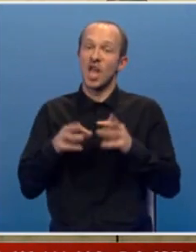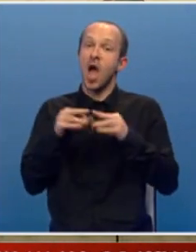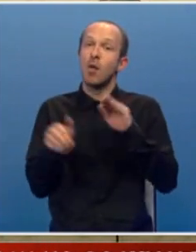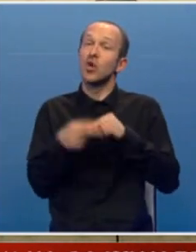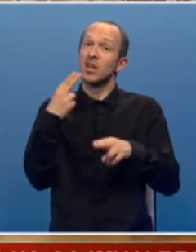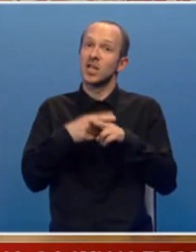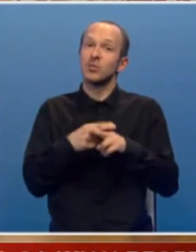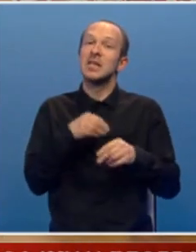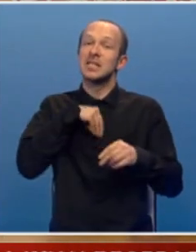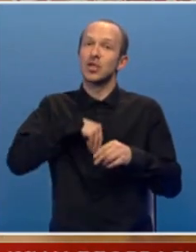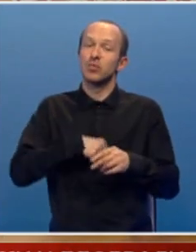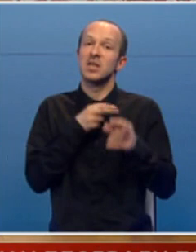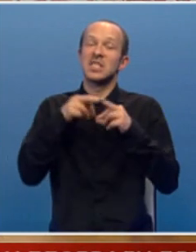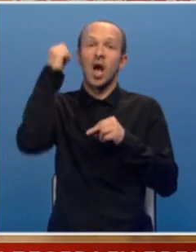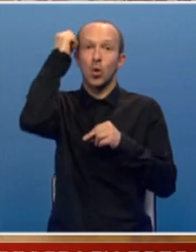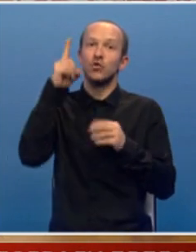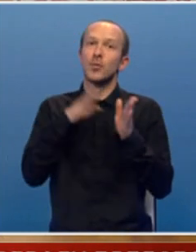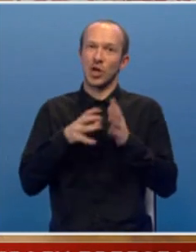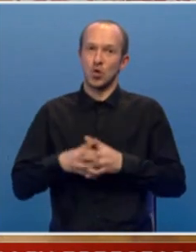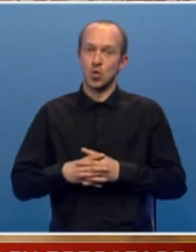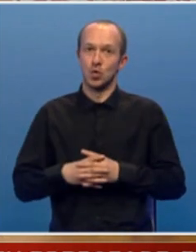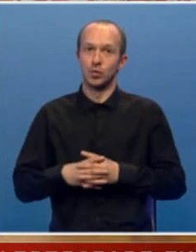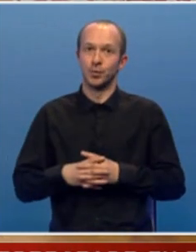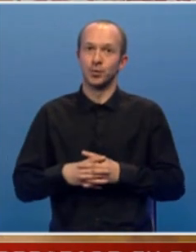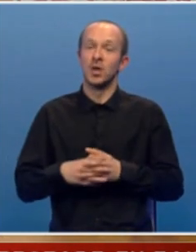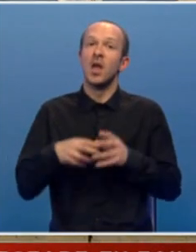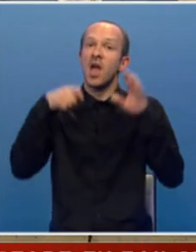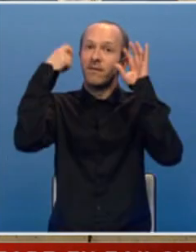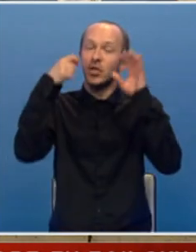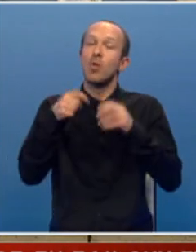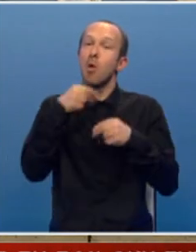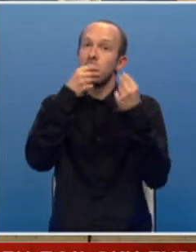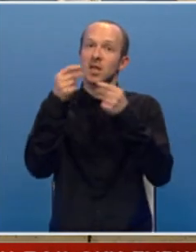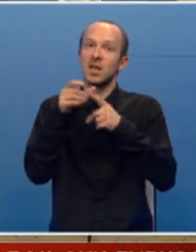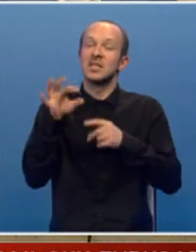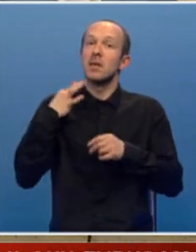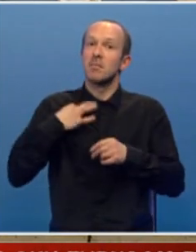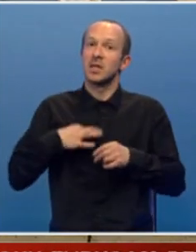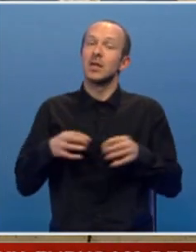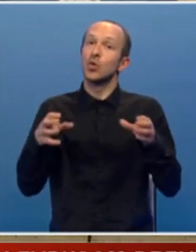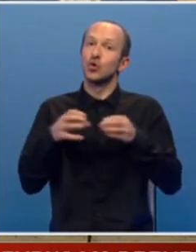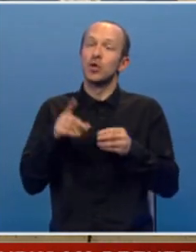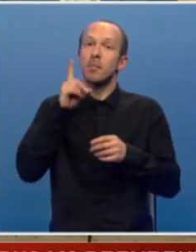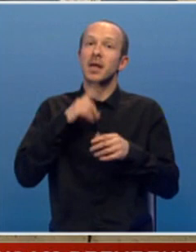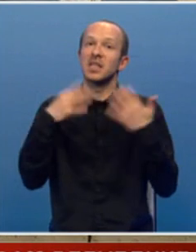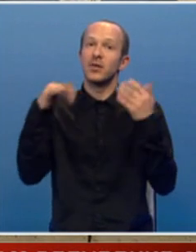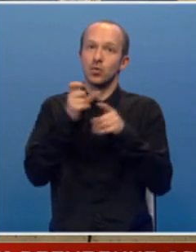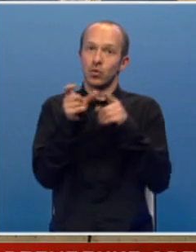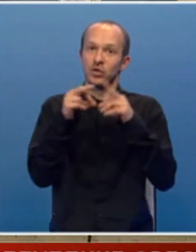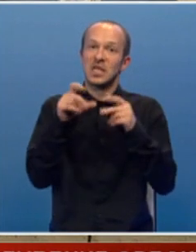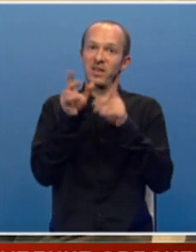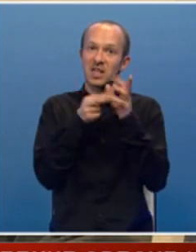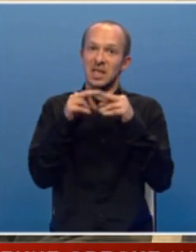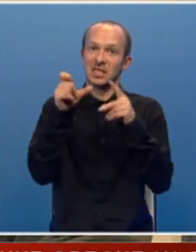pod nazivom Zadužbina za Kosovo i Metohiju. Video linkom obratila se i predsjednica udruženja Majka 9 Jugovića